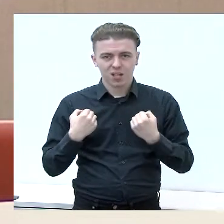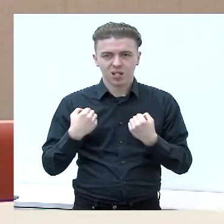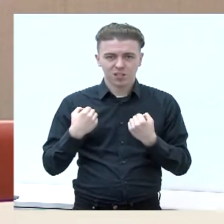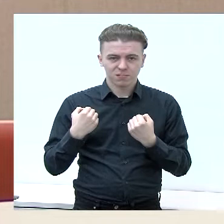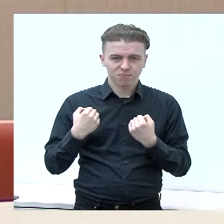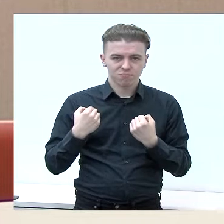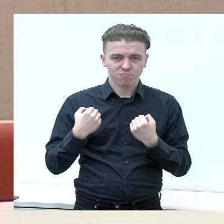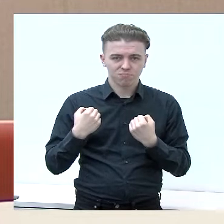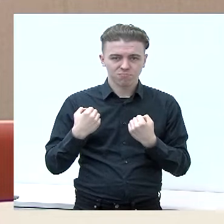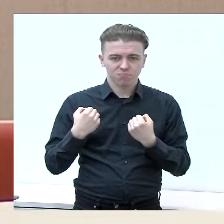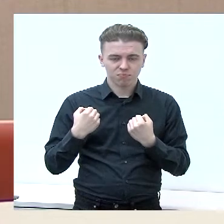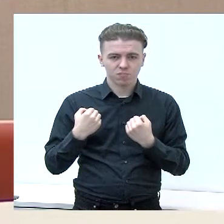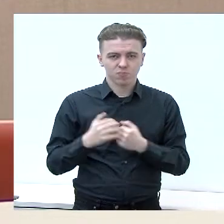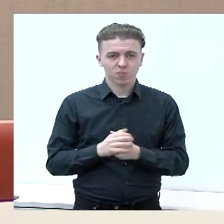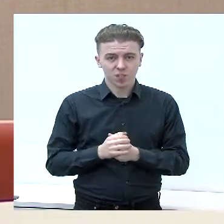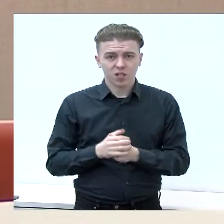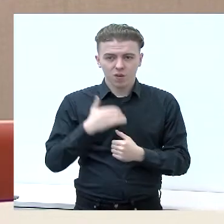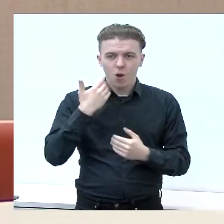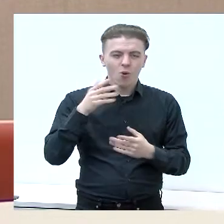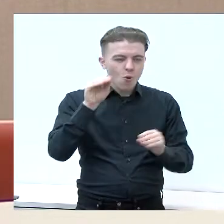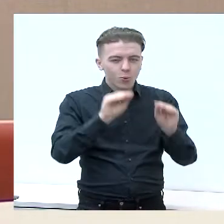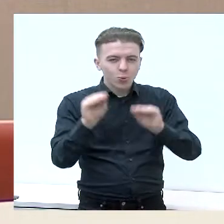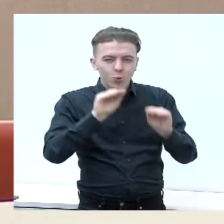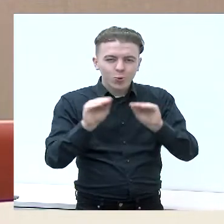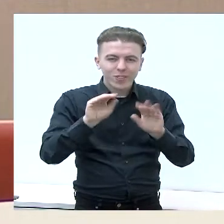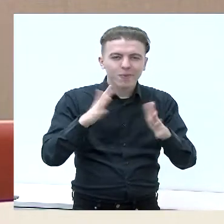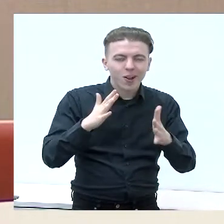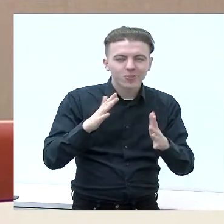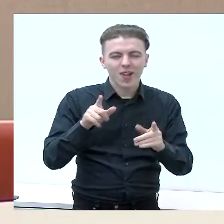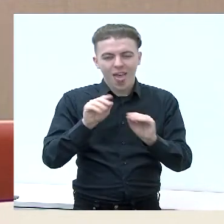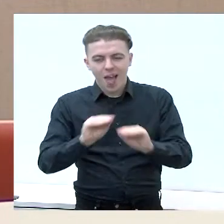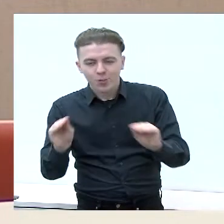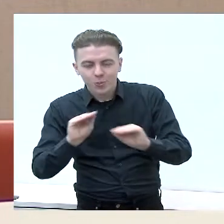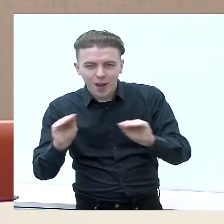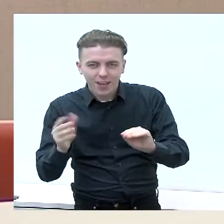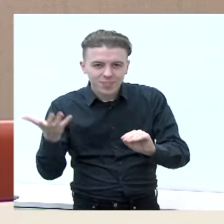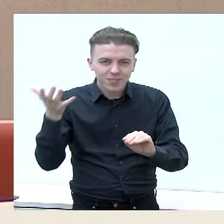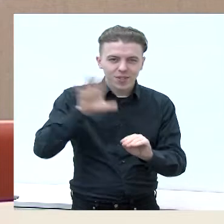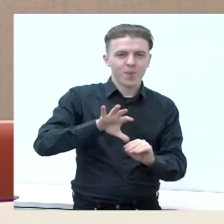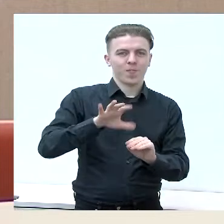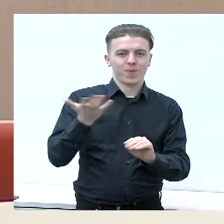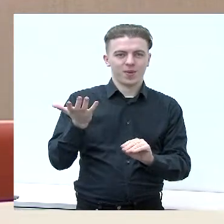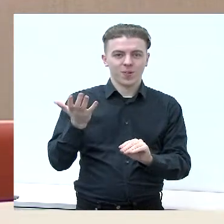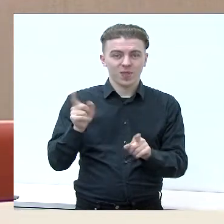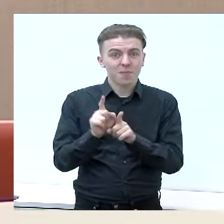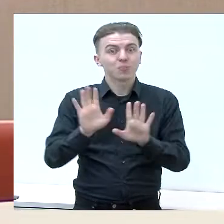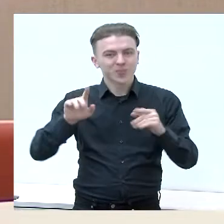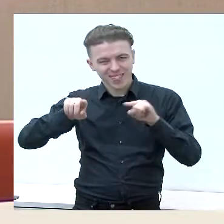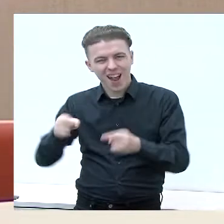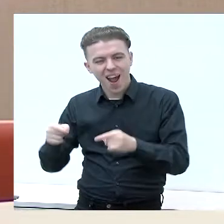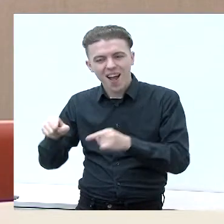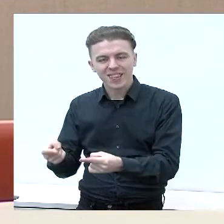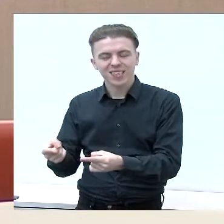produktų kūrime, daugiau edukacinių pobūdžių. Taip pat skantinsime juos